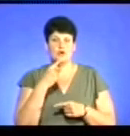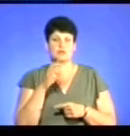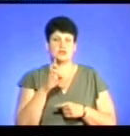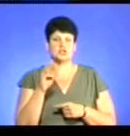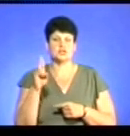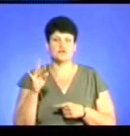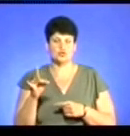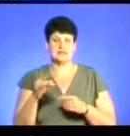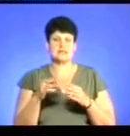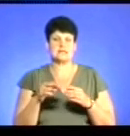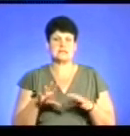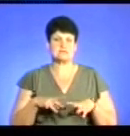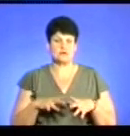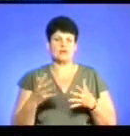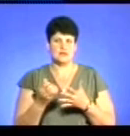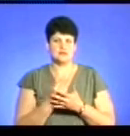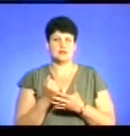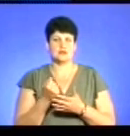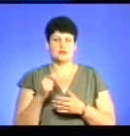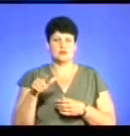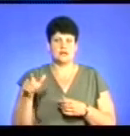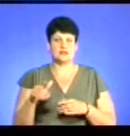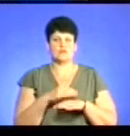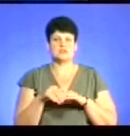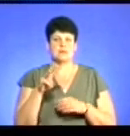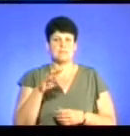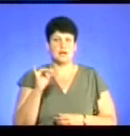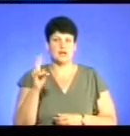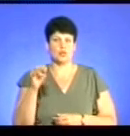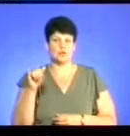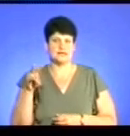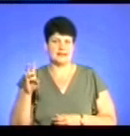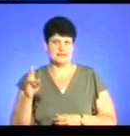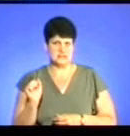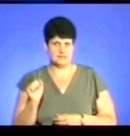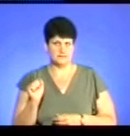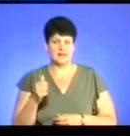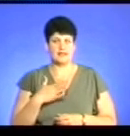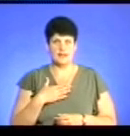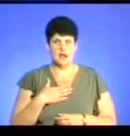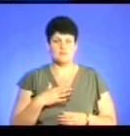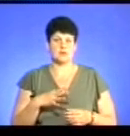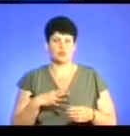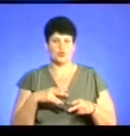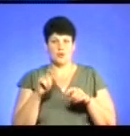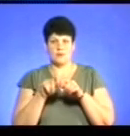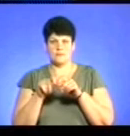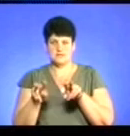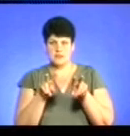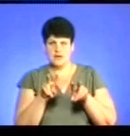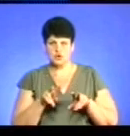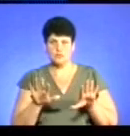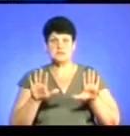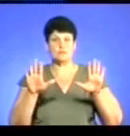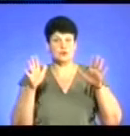інспекторам вдалося виявити дебоширів на вулиці Миколинецькій. Нами було патрульною поліцією обстежено в місці події.